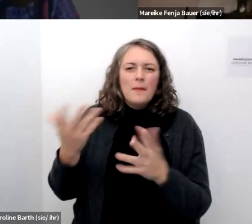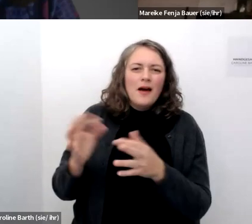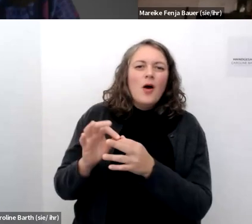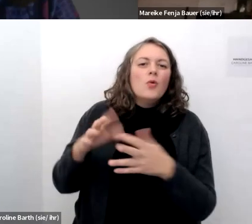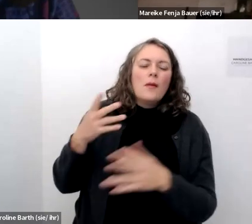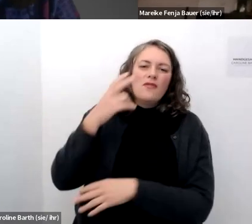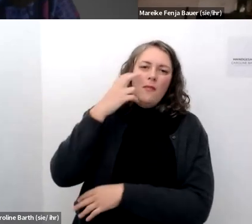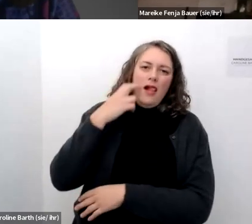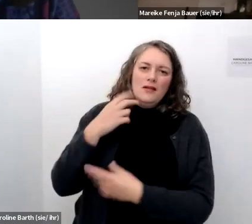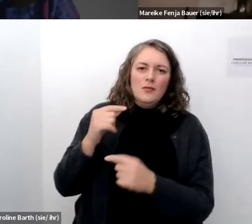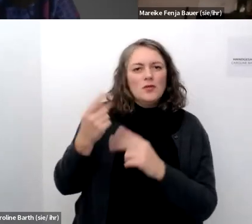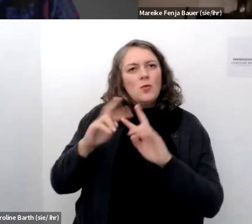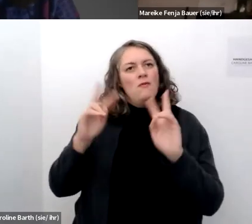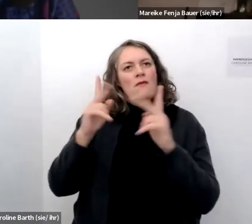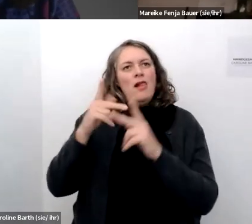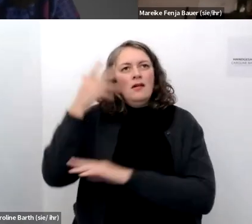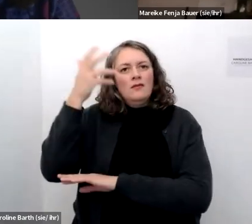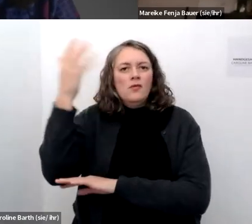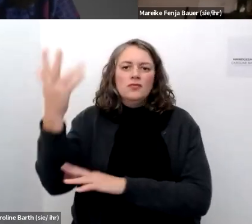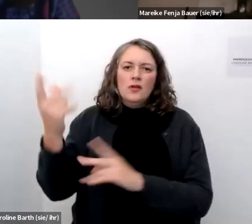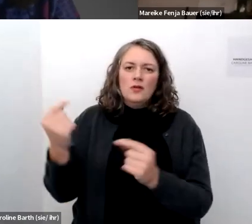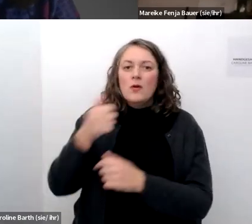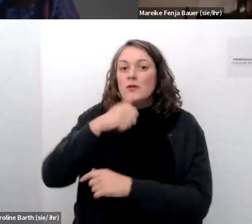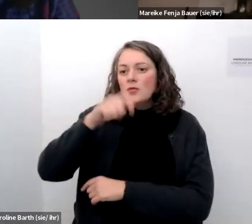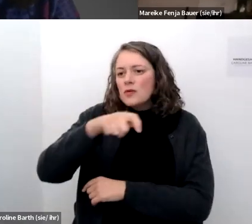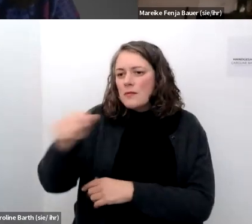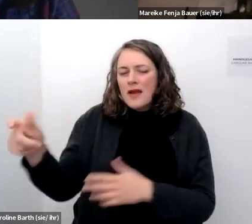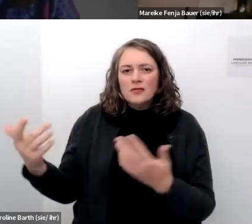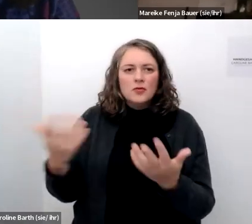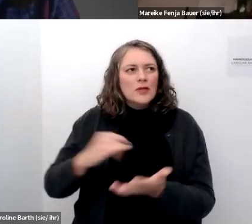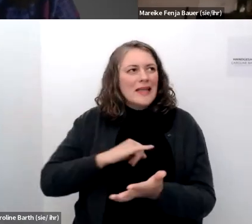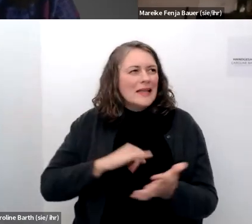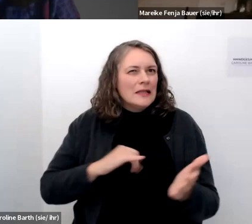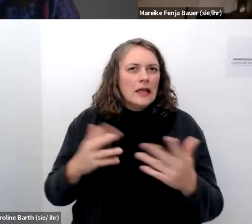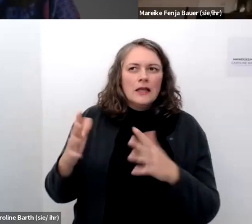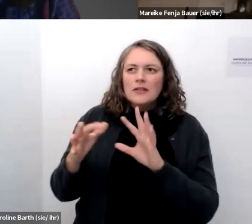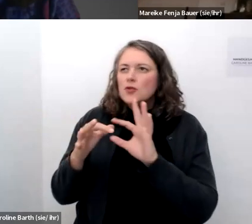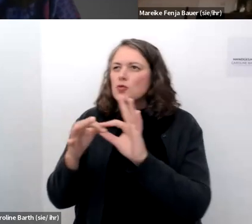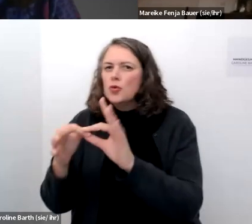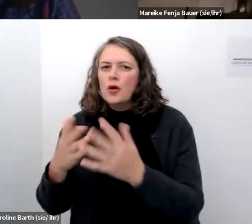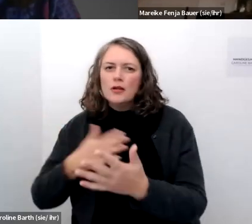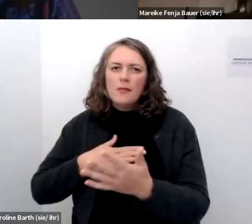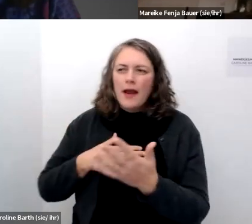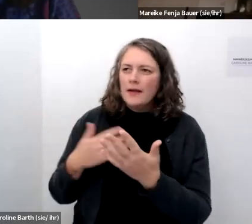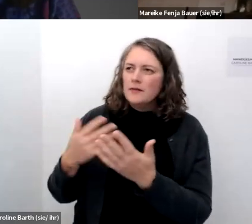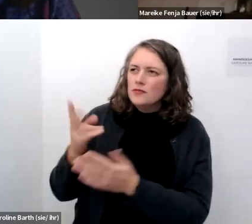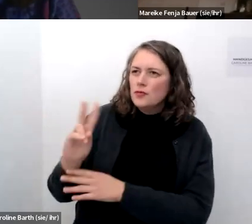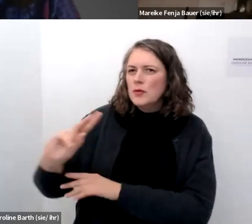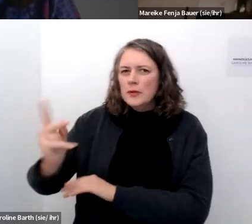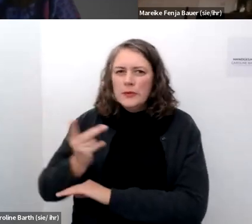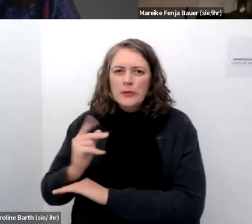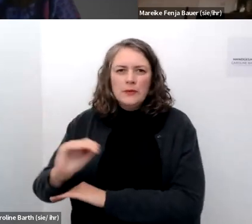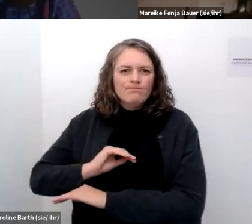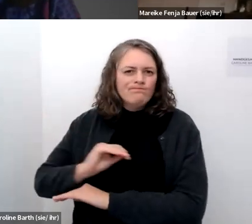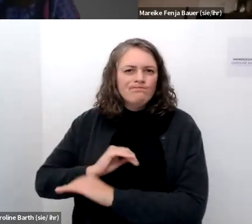alter aber eben auch vor allem junge menschen auf der suche sind nach identität und nach zugehörigkeit nach einer community und dann ist es natürlich